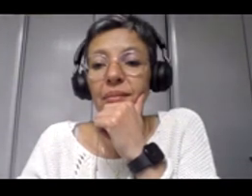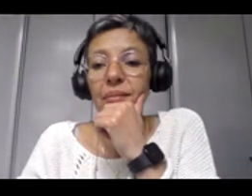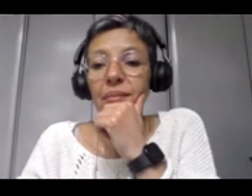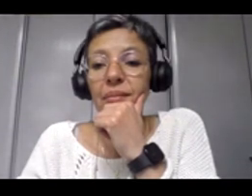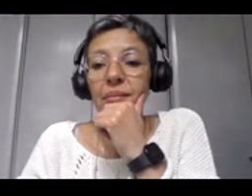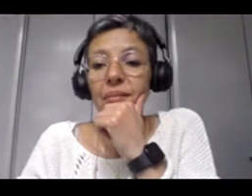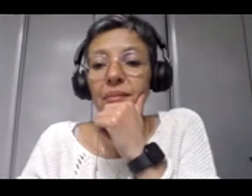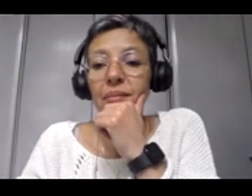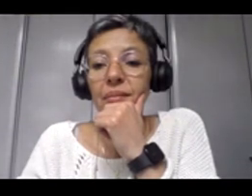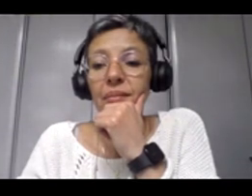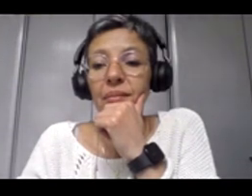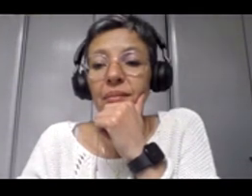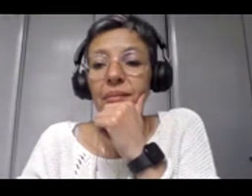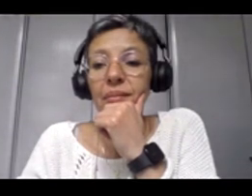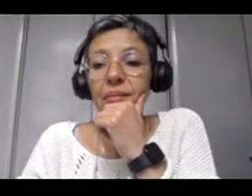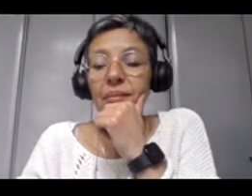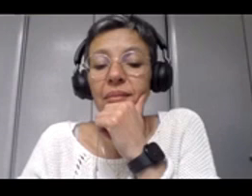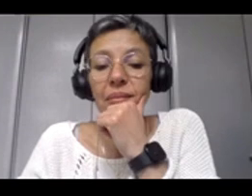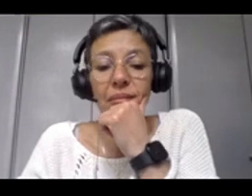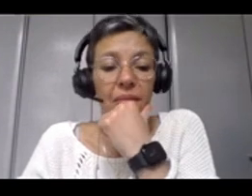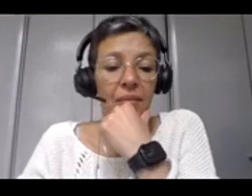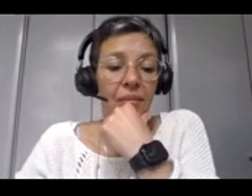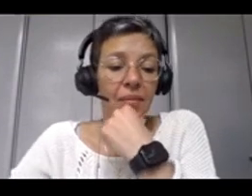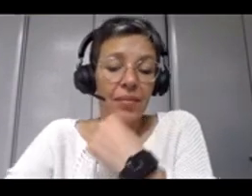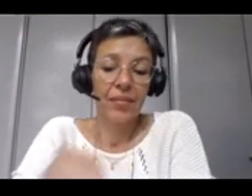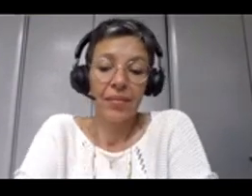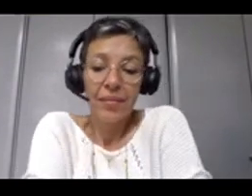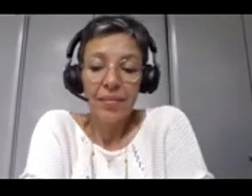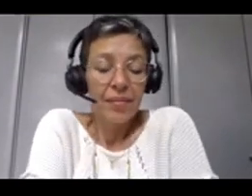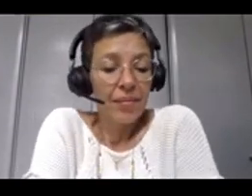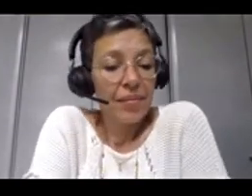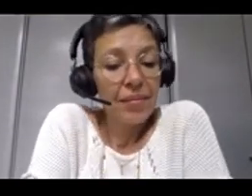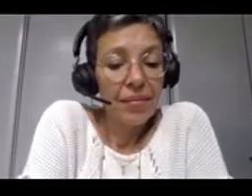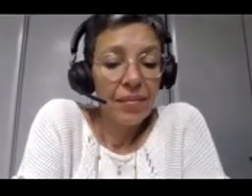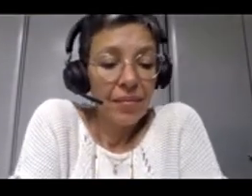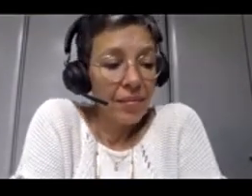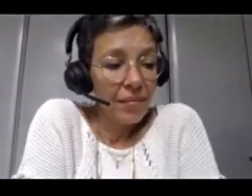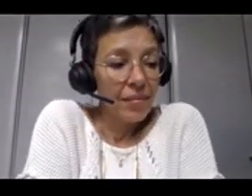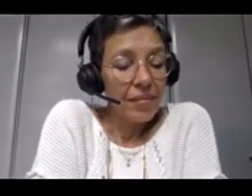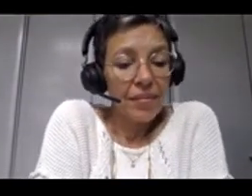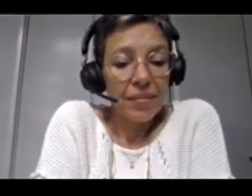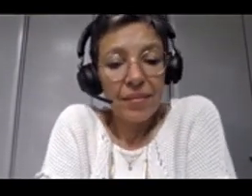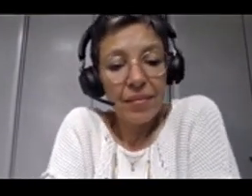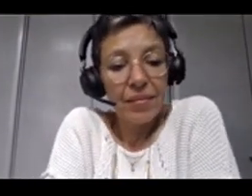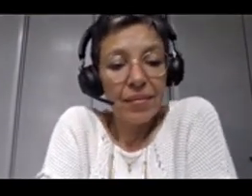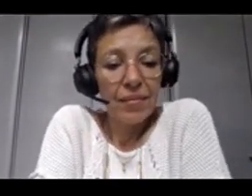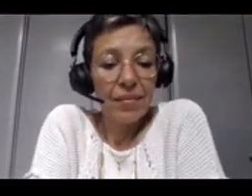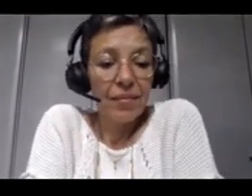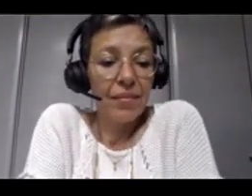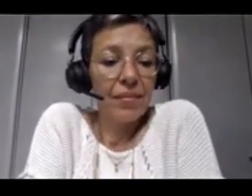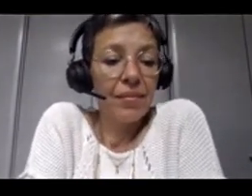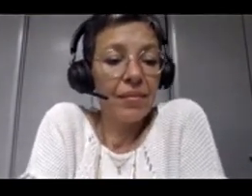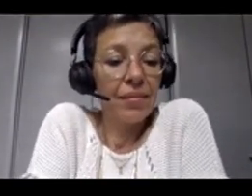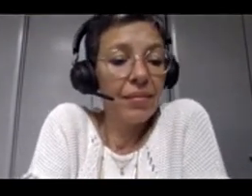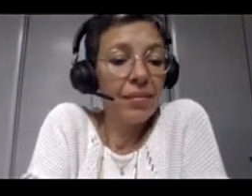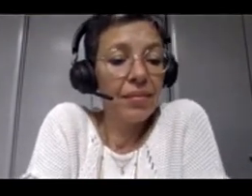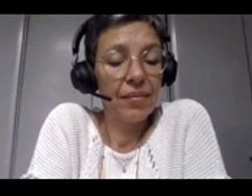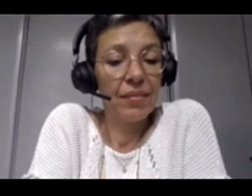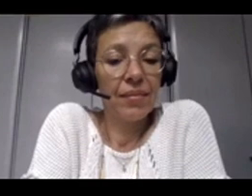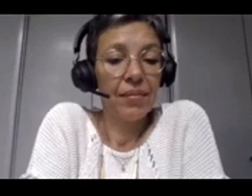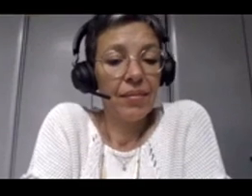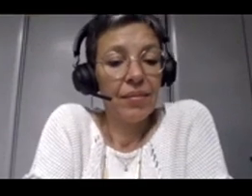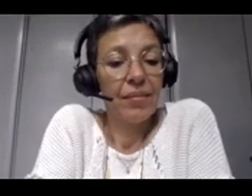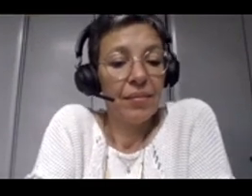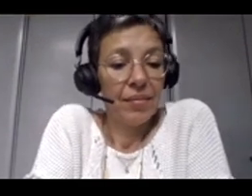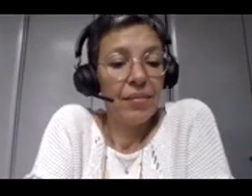deux, il y a une désignation et il y un appointment de manière à être sûre à ce qu'il y ait un lien entre l'exigence et l'information